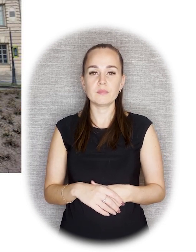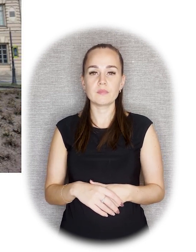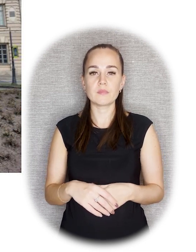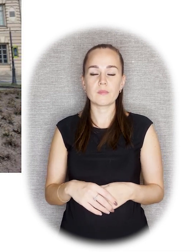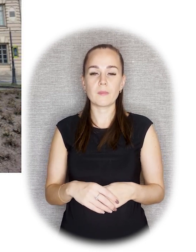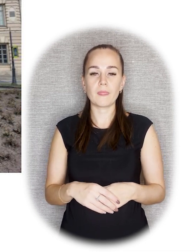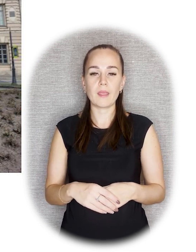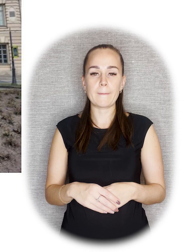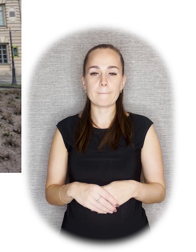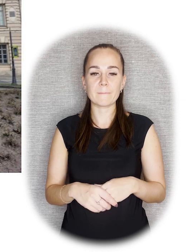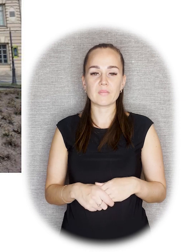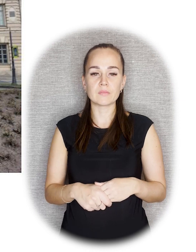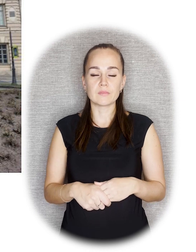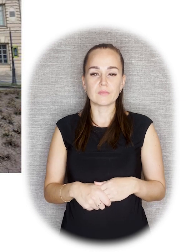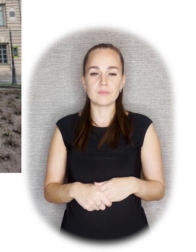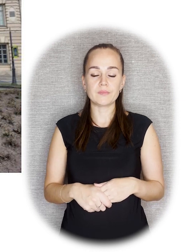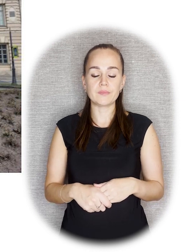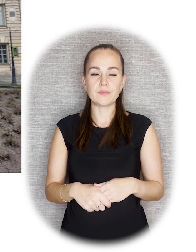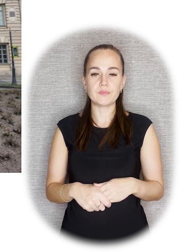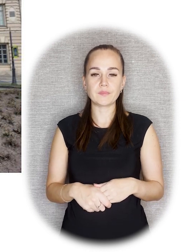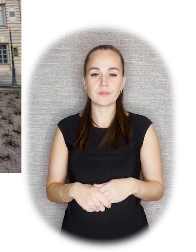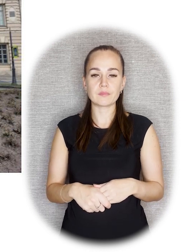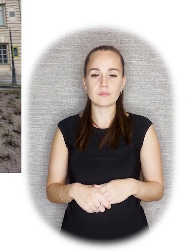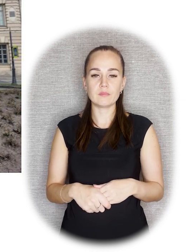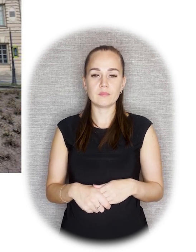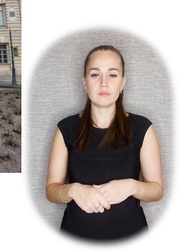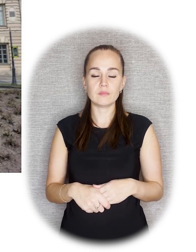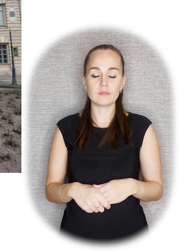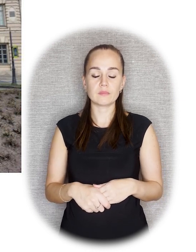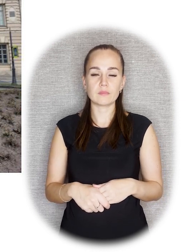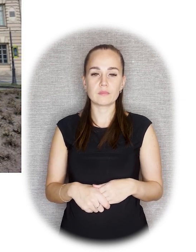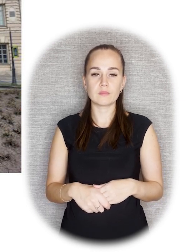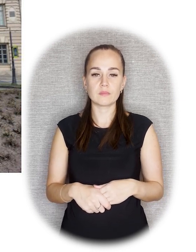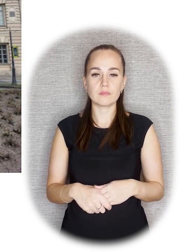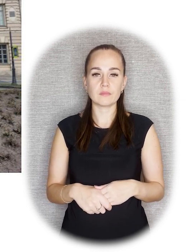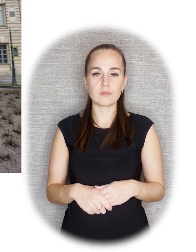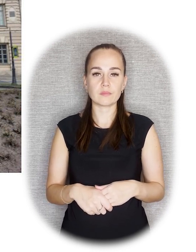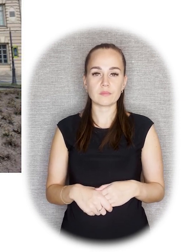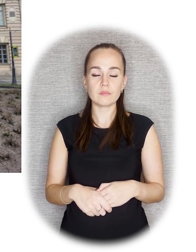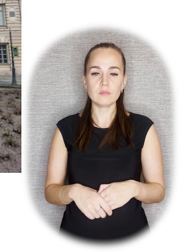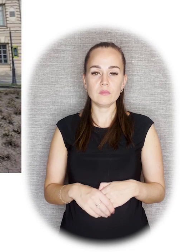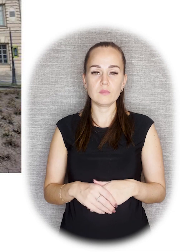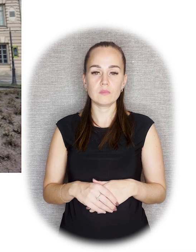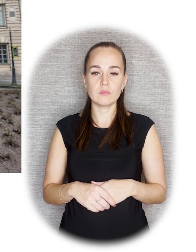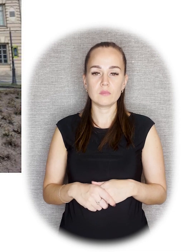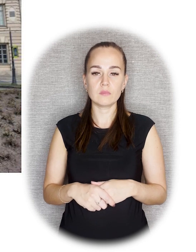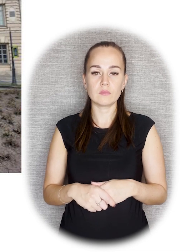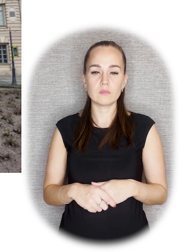этой площади с учетом двух вот таких уже скульптурных доминант действительно трудная и практически нерешаемая задача.